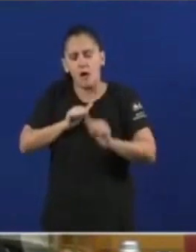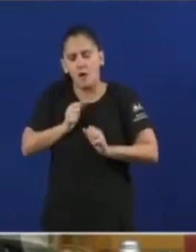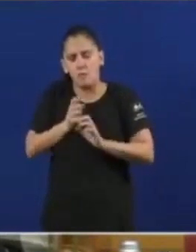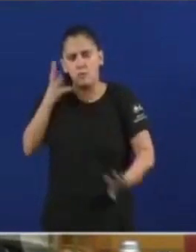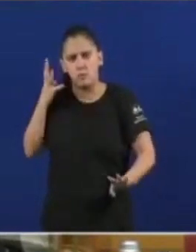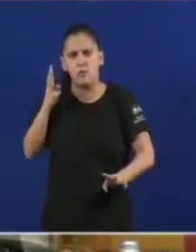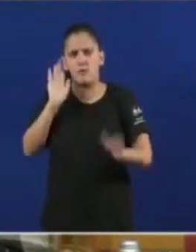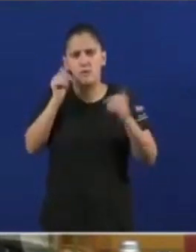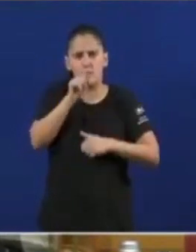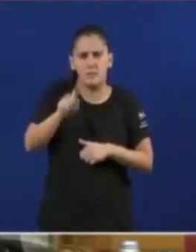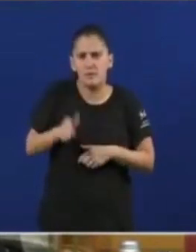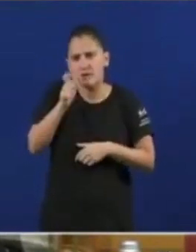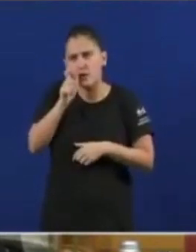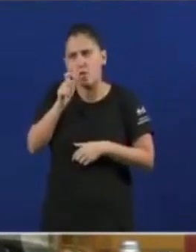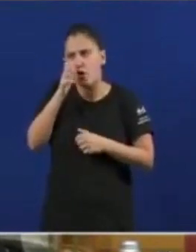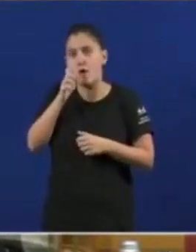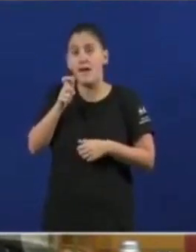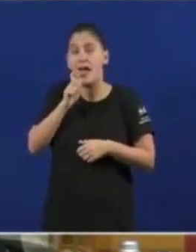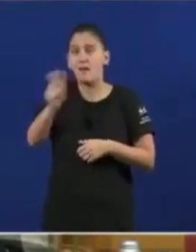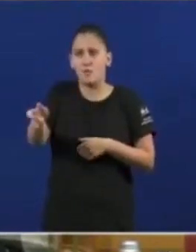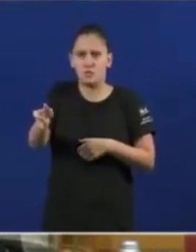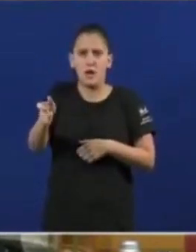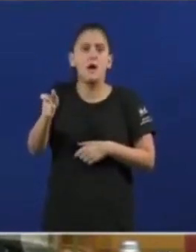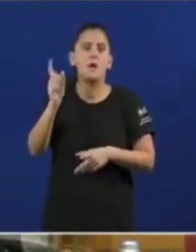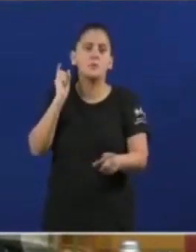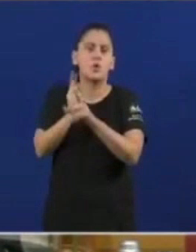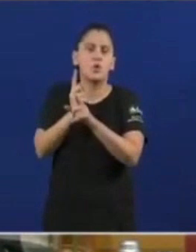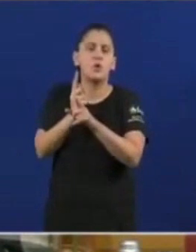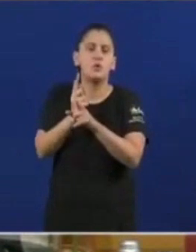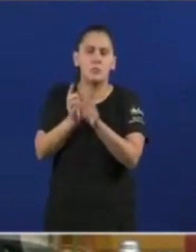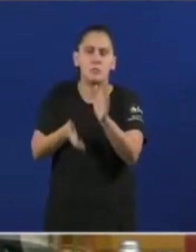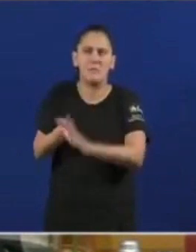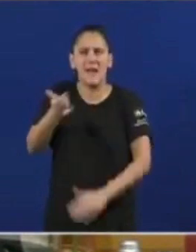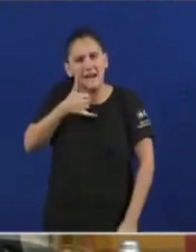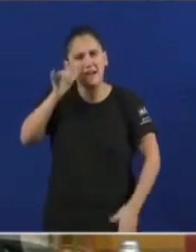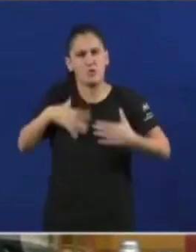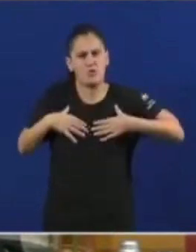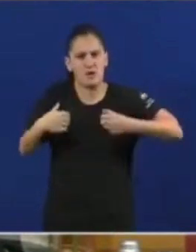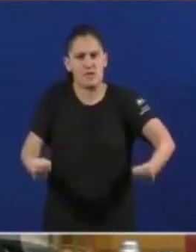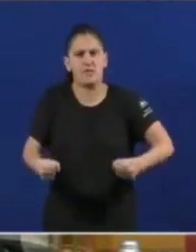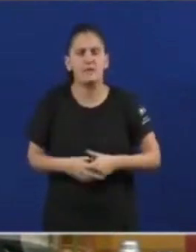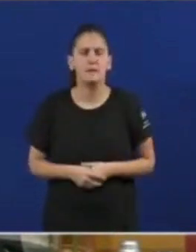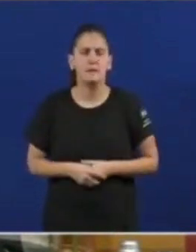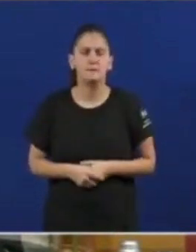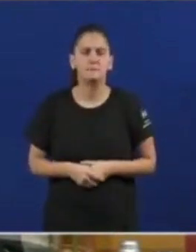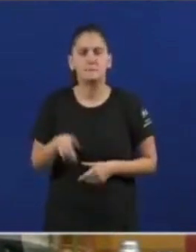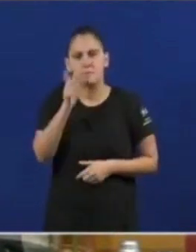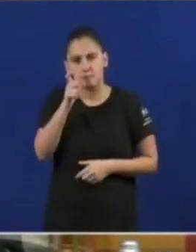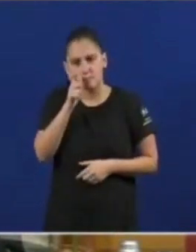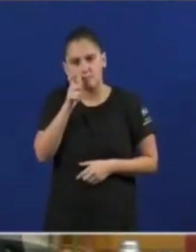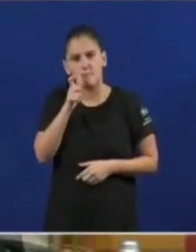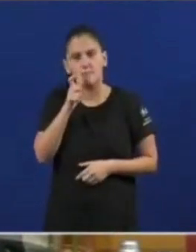Feijó acusa a oposición de poñer en risco a sanidade. Feijó